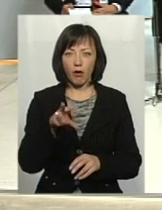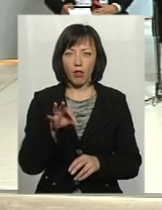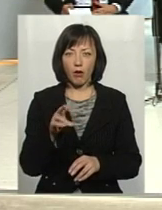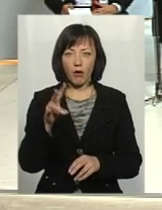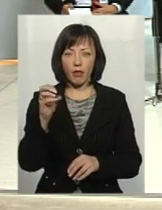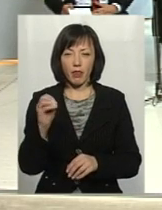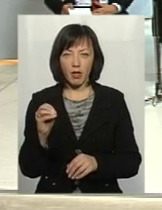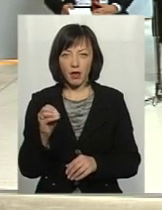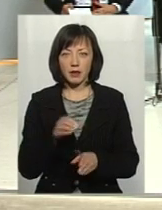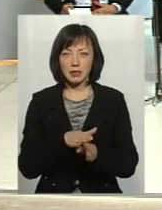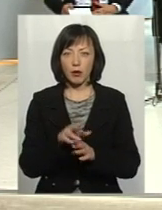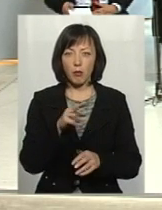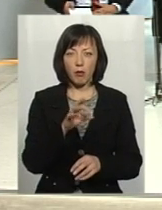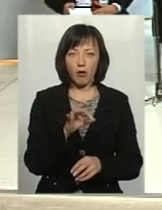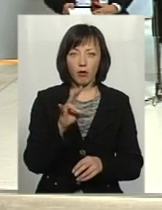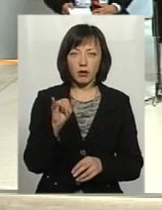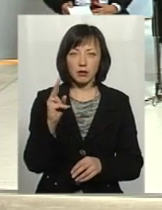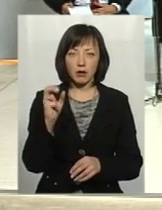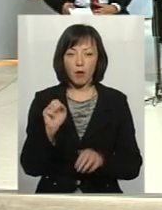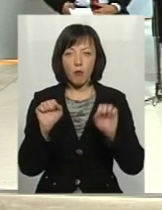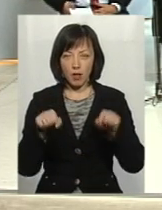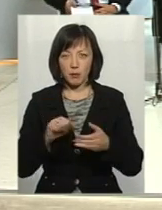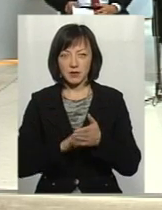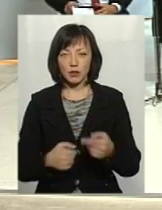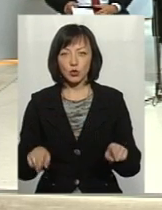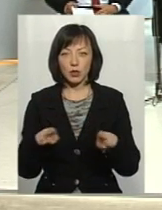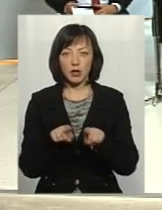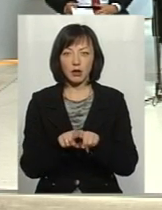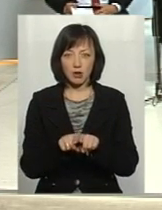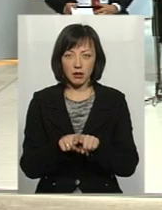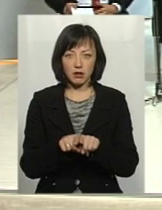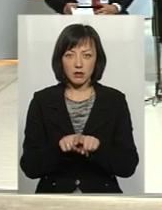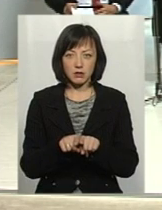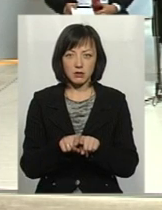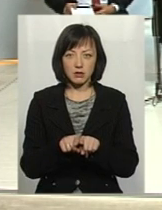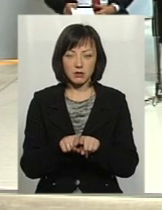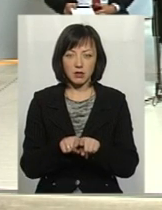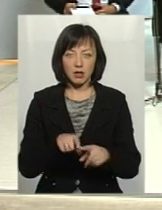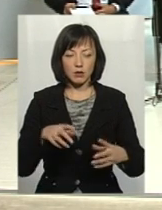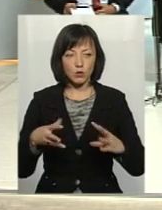полонне, здійснює понінка, могли привести до таких результатів?